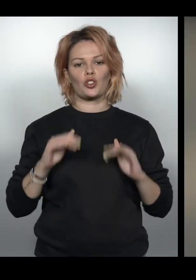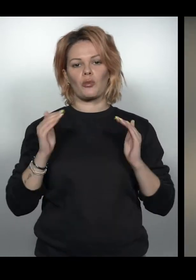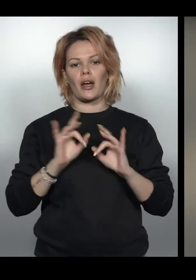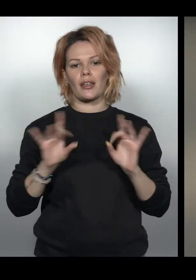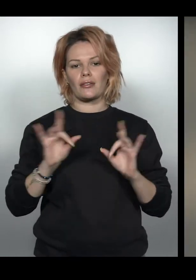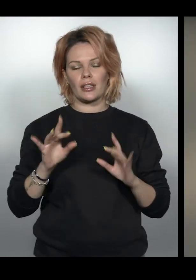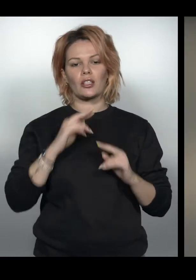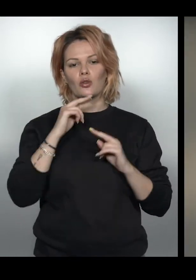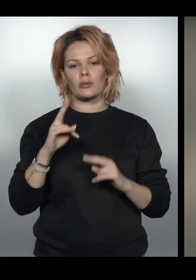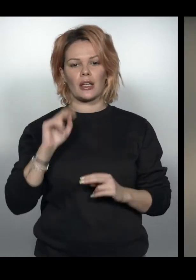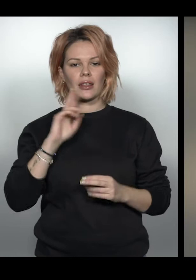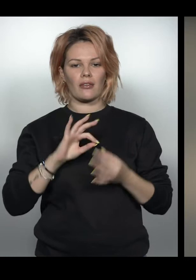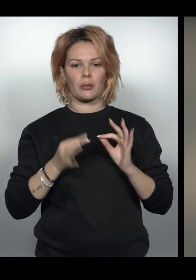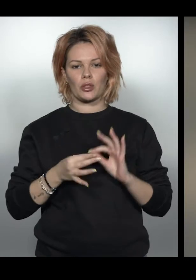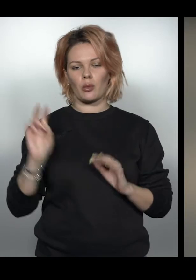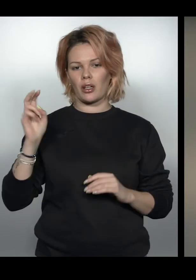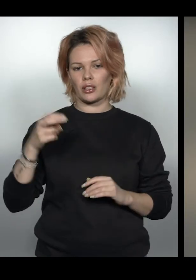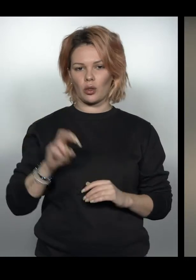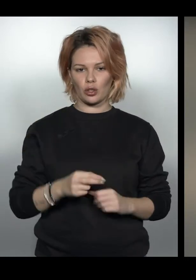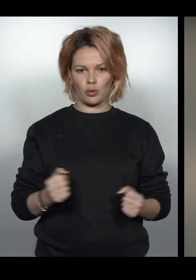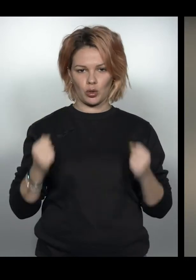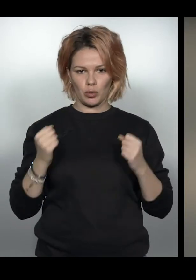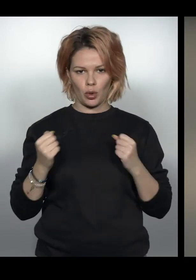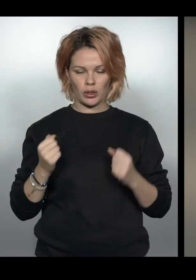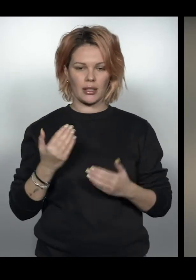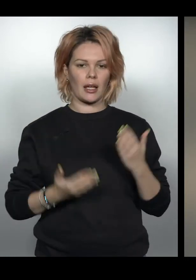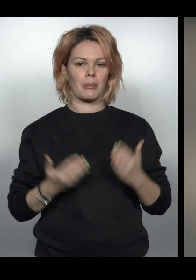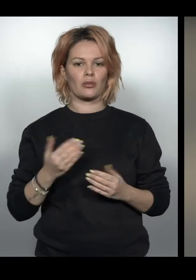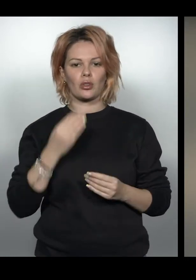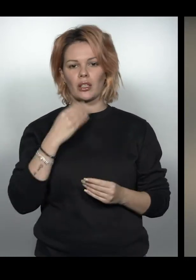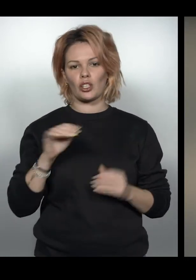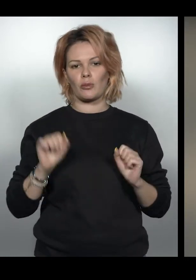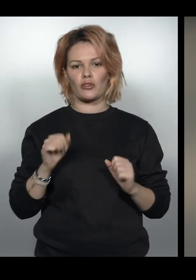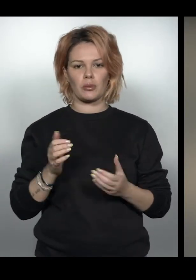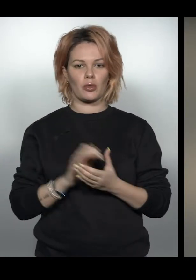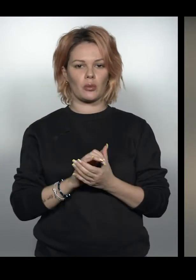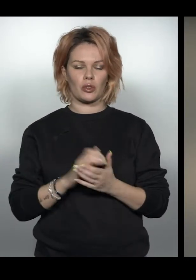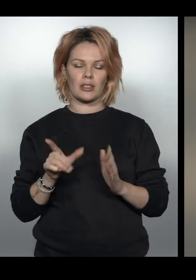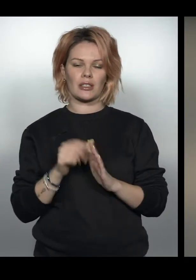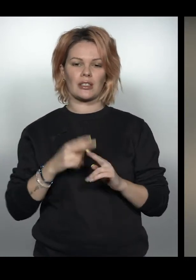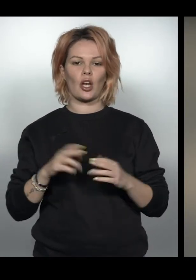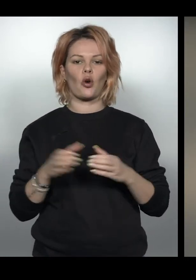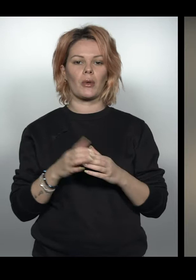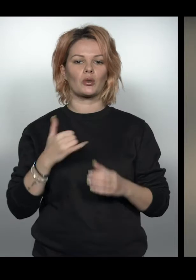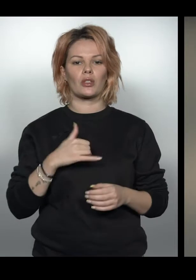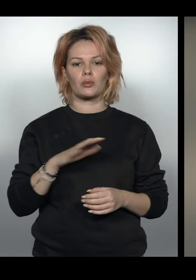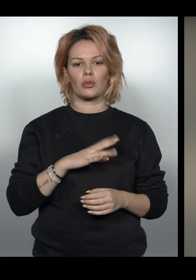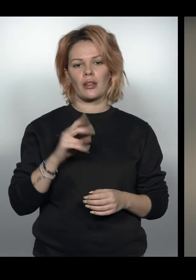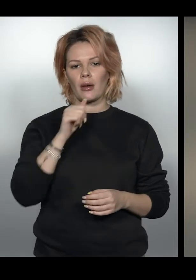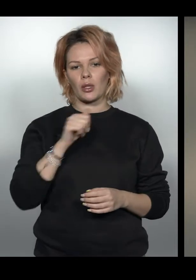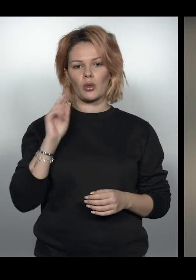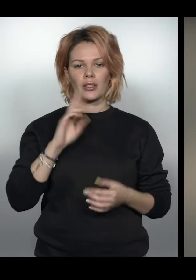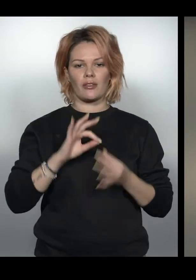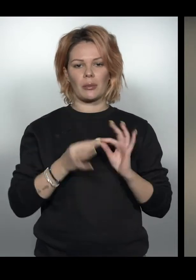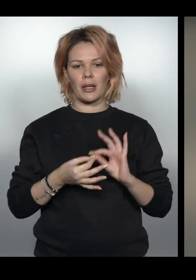сьогоднішньому ефірі зосередимося на дефлімпійському гірськолижному спорті. Напевно, найкраща можливість познайомитися з цією командою у нас була